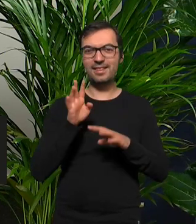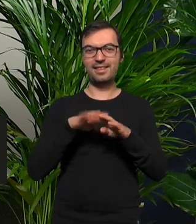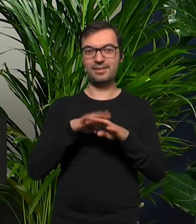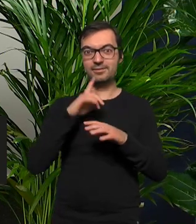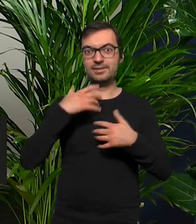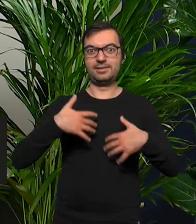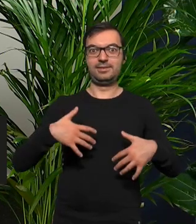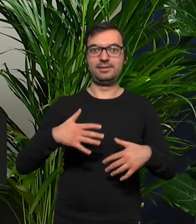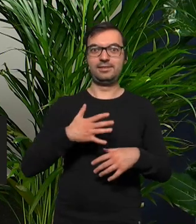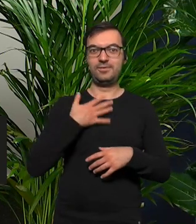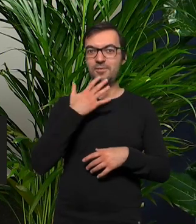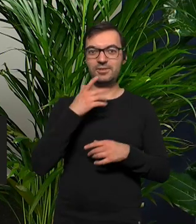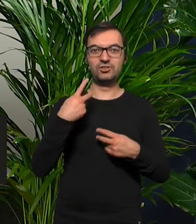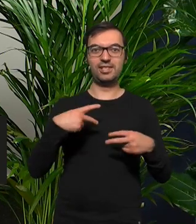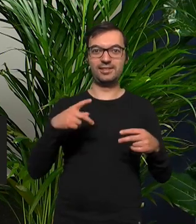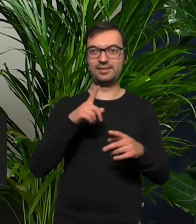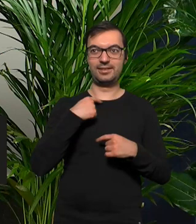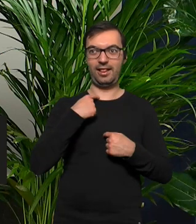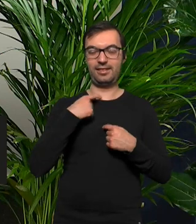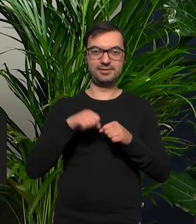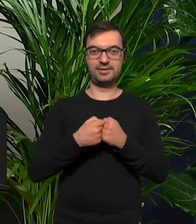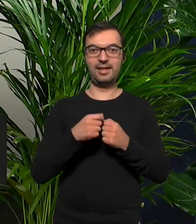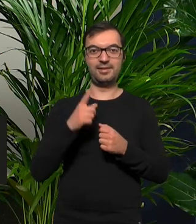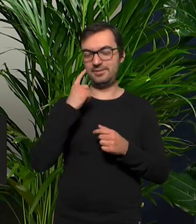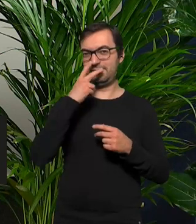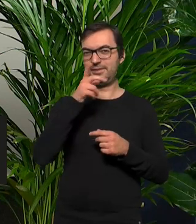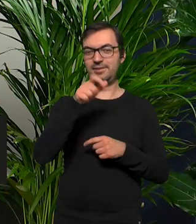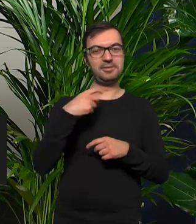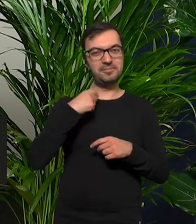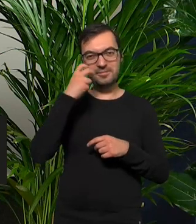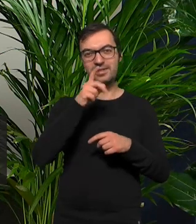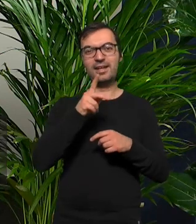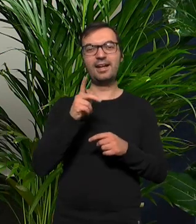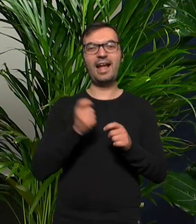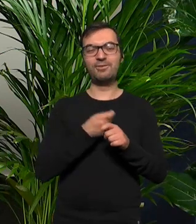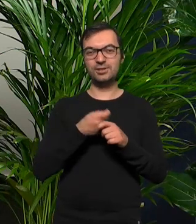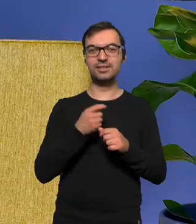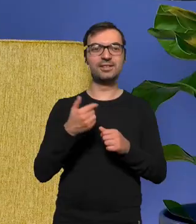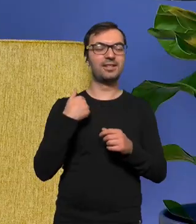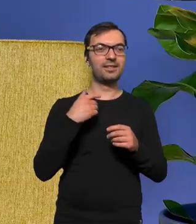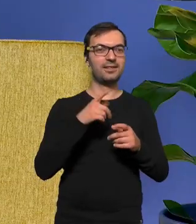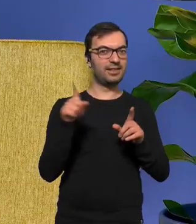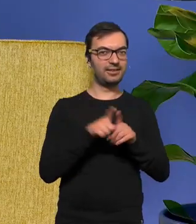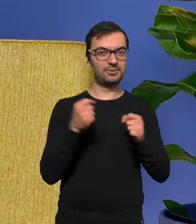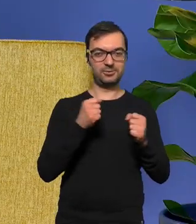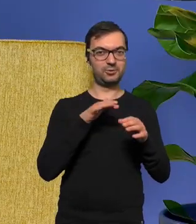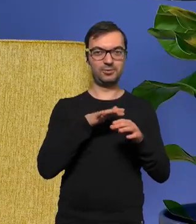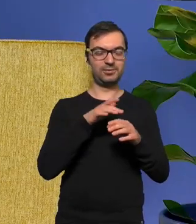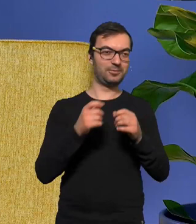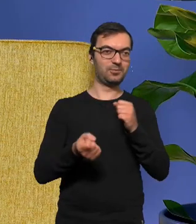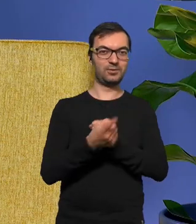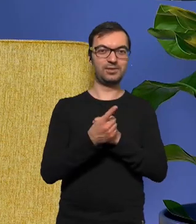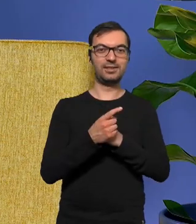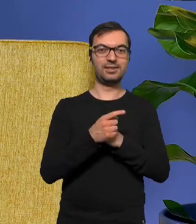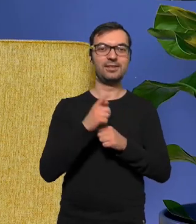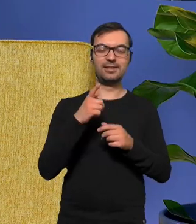bardzo zdenerwowanego i dziwnie mówiącego dziennikarza to zaczęłam się interesować Krzysztofem Krawczykiem i tam takie były ikoniczne rzeczy już pomijając